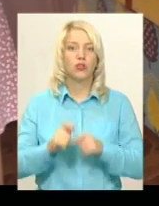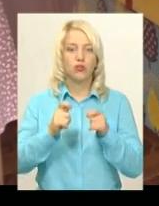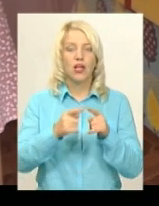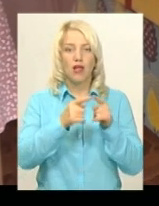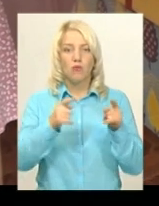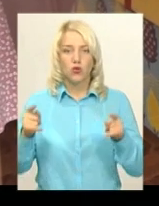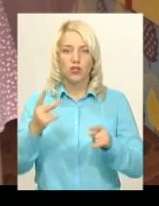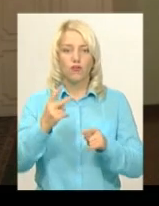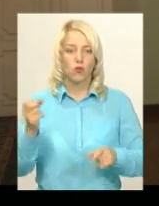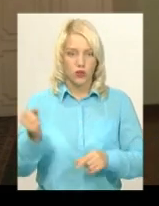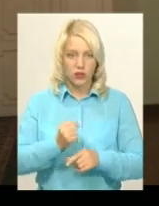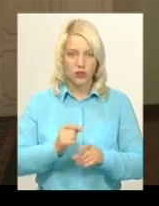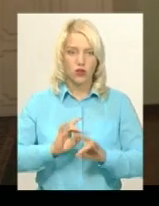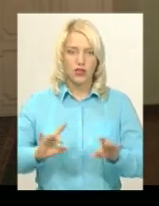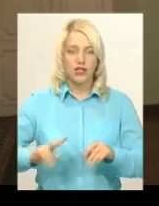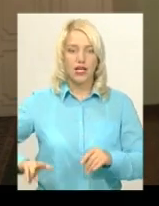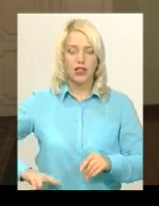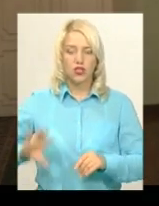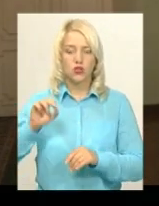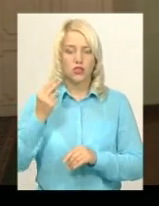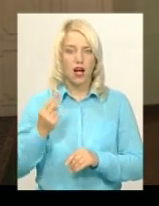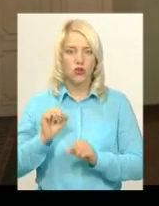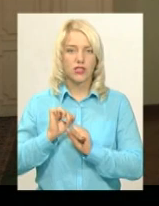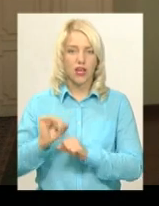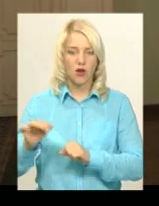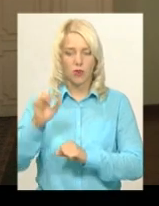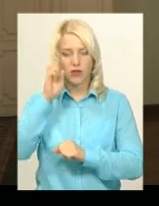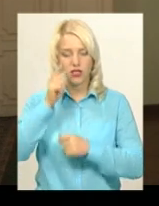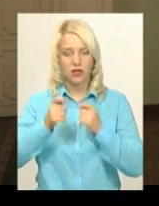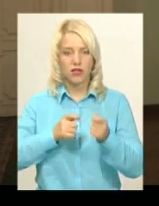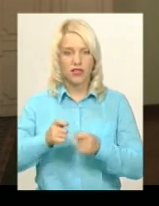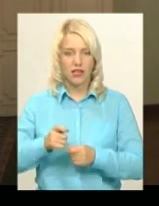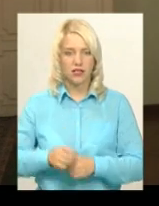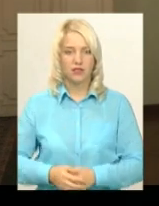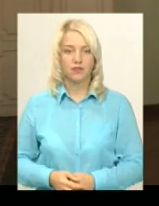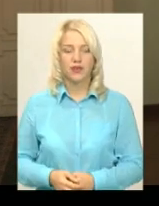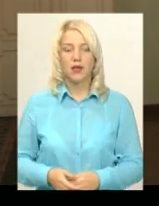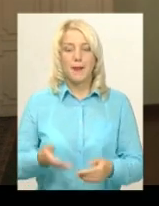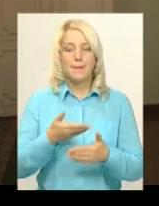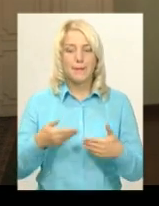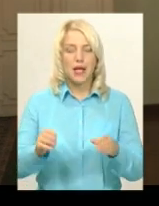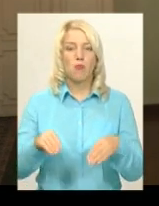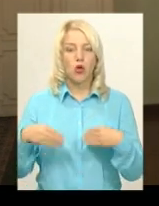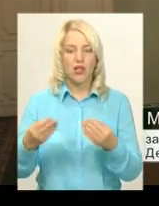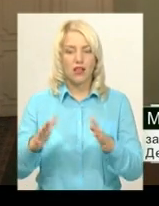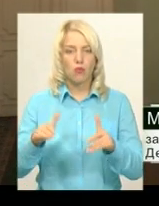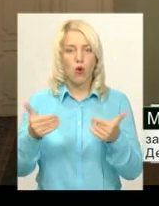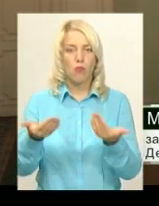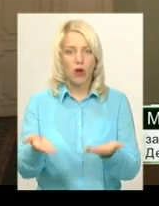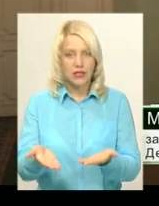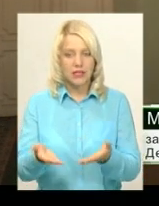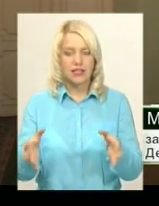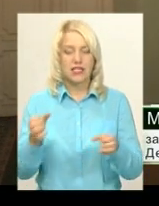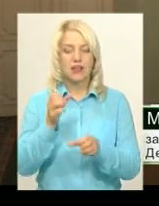заступник директора Департаменту соціального захисту населення облдержадміністрації Микола Дідик. Ми подали пропозицію, спільно працювали з